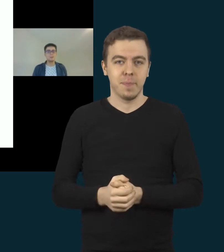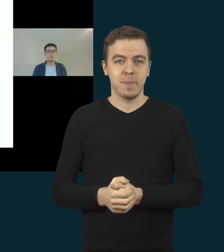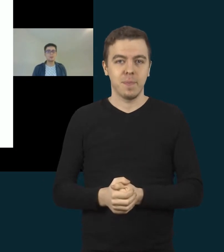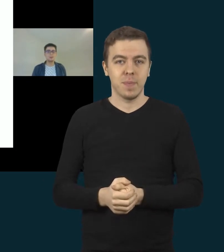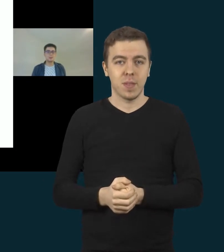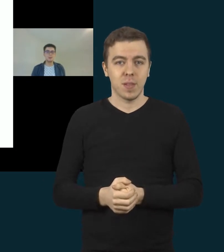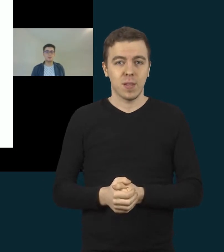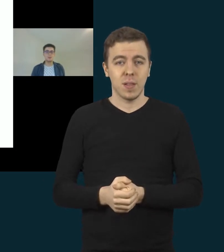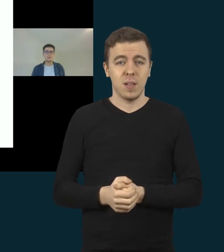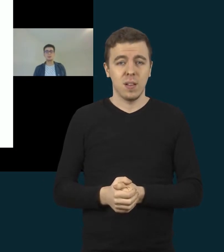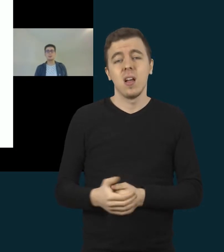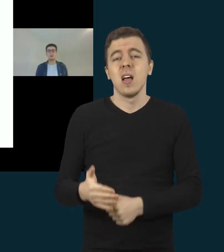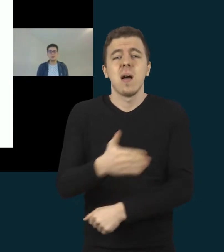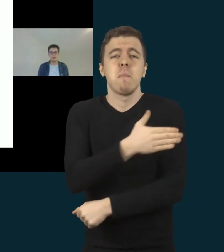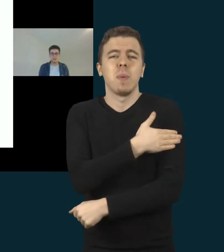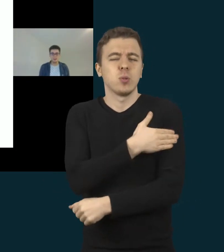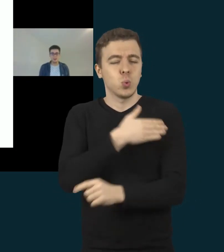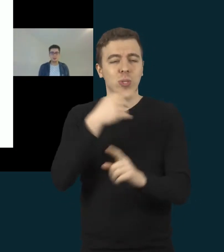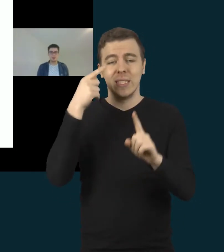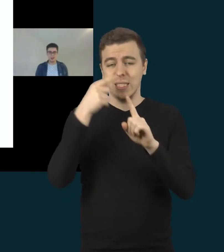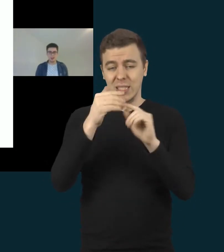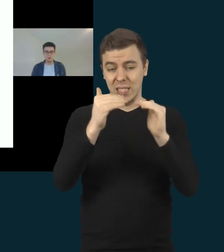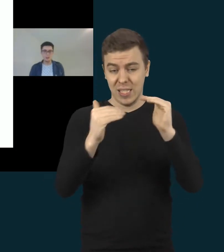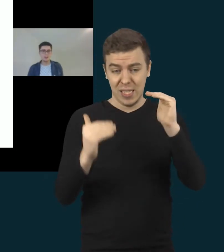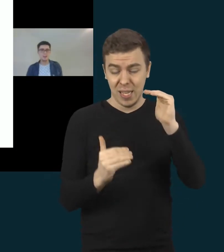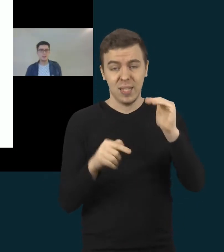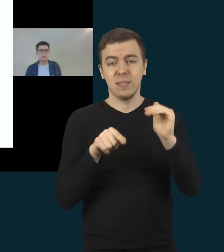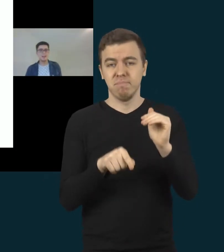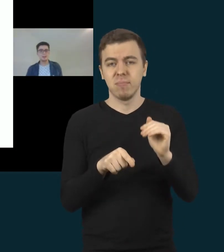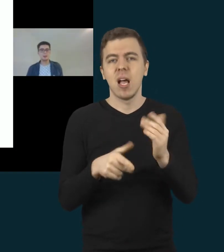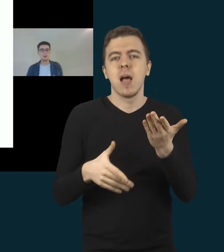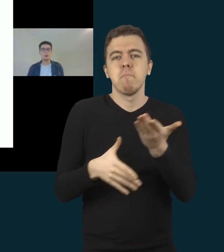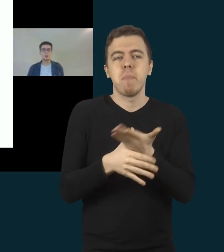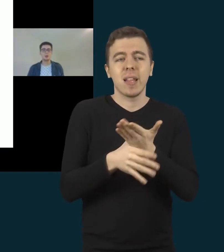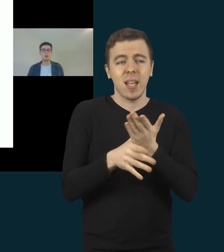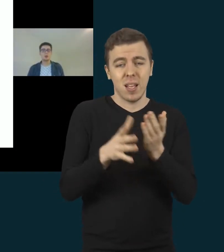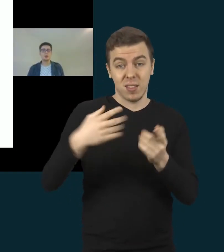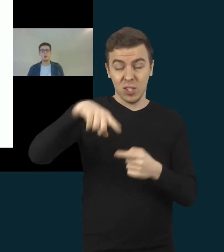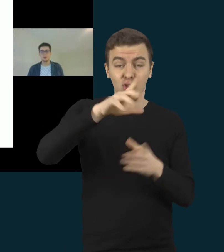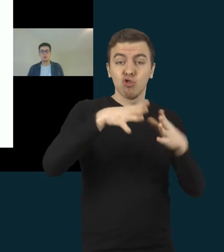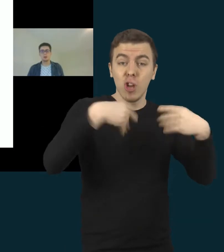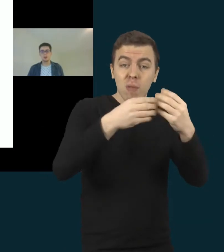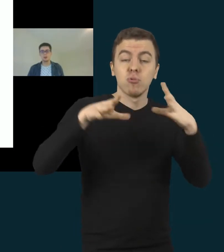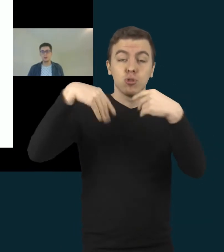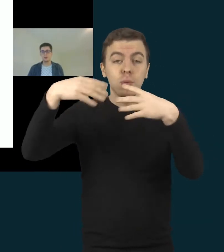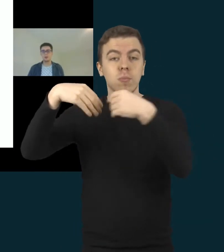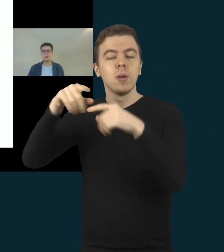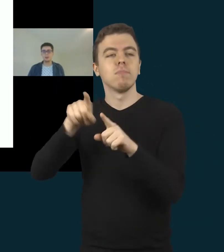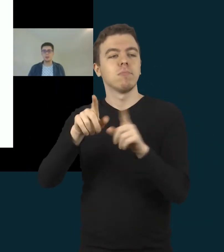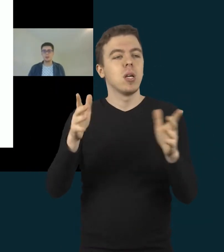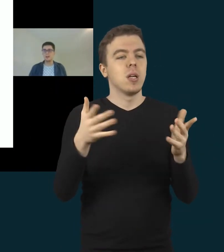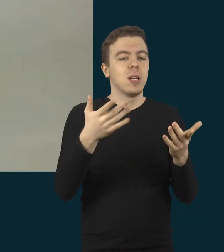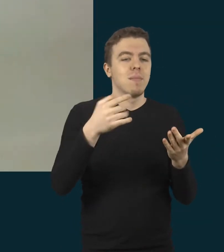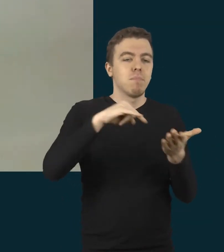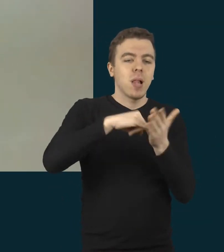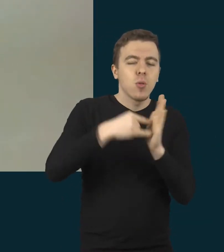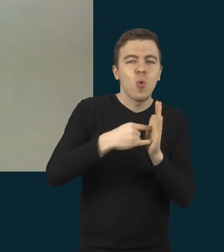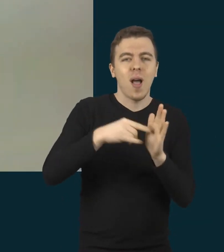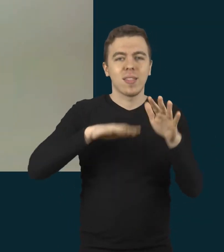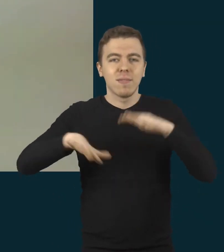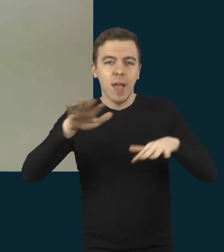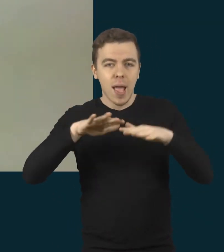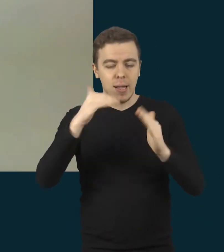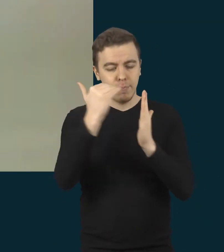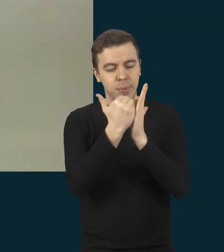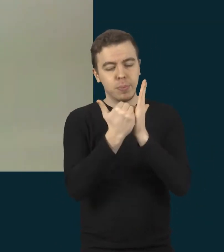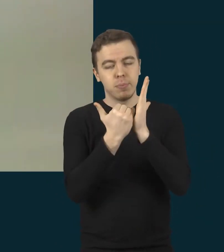paskutinis tikslas, kurį irgi mes savo iškėliame, tai yra padėti šeimoms organizuoti dienotvarkį ir rutininę veiklą, nes žinome, kad to